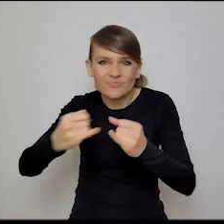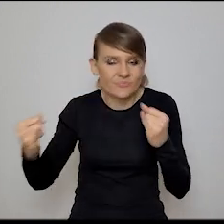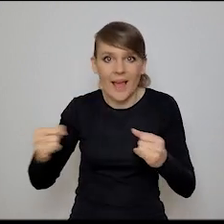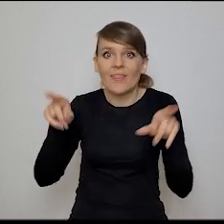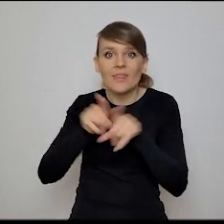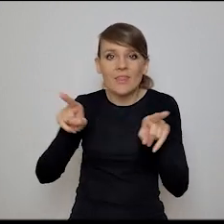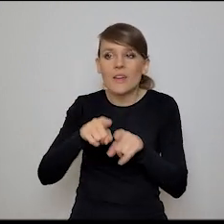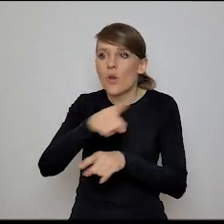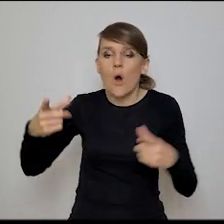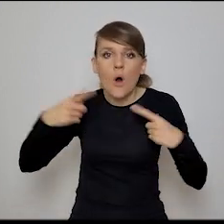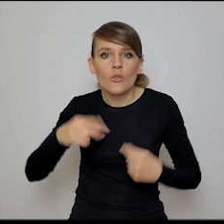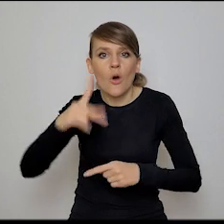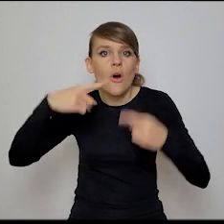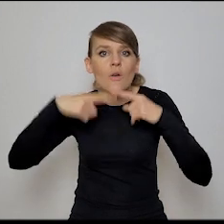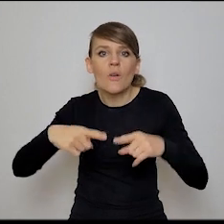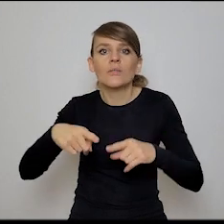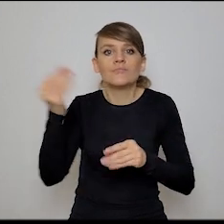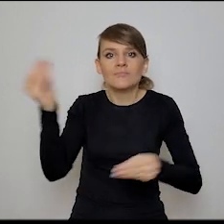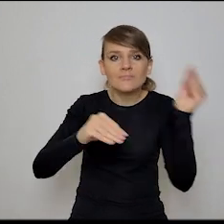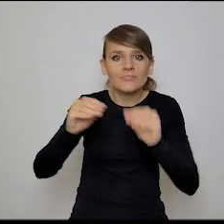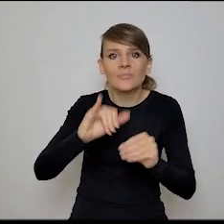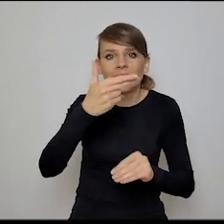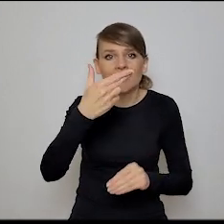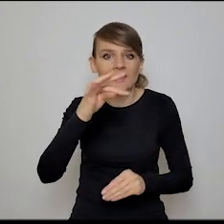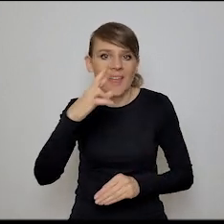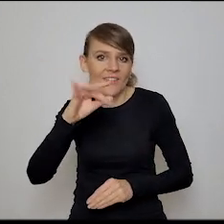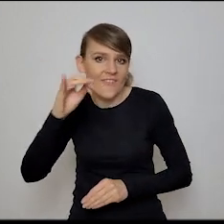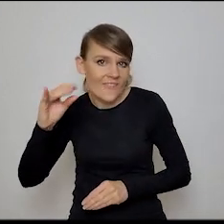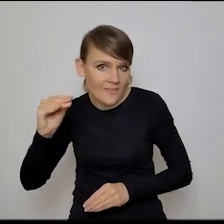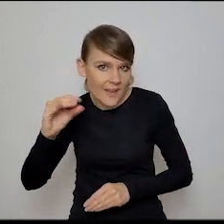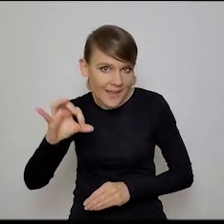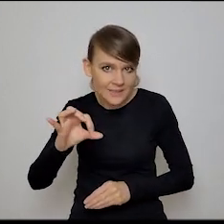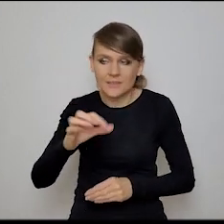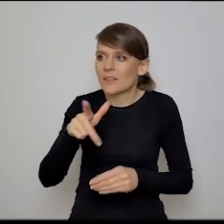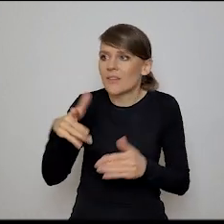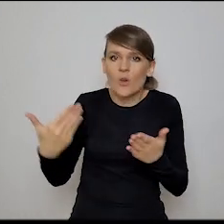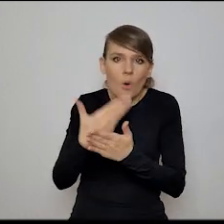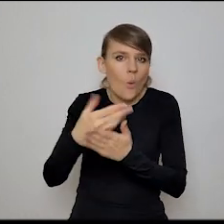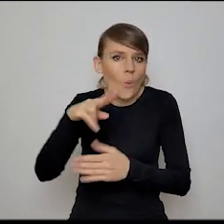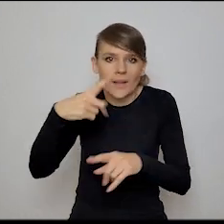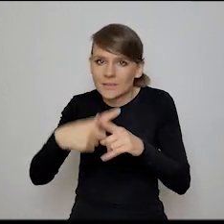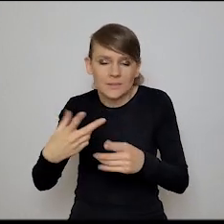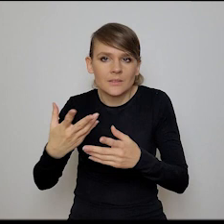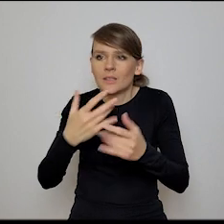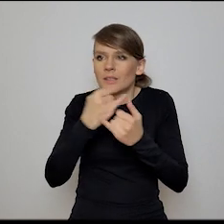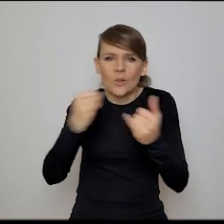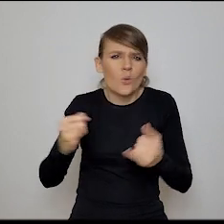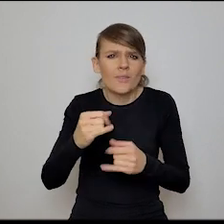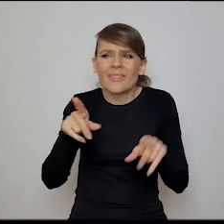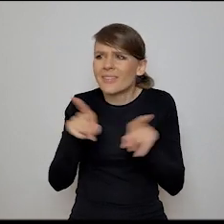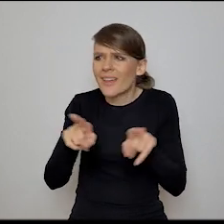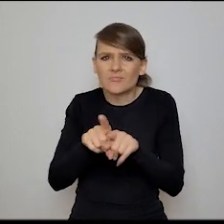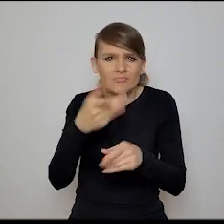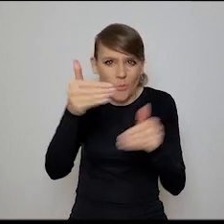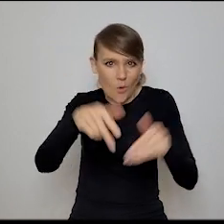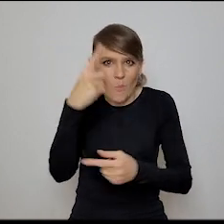na przykład osoby, które odpowiadają za budowę interfejsów, tak? UX-owcy wszyscy, najnowszej generacji i tak dalej. Bardzo dużo osób, ale też nawet, nie wiem,